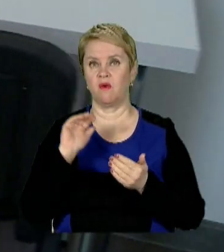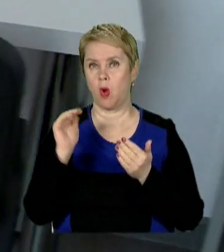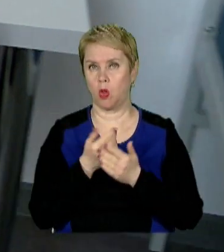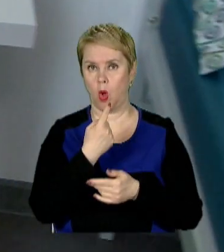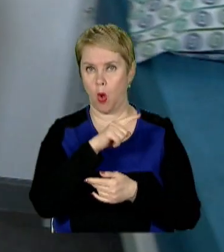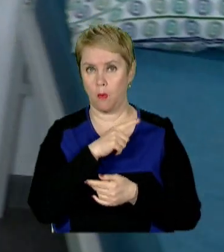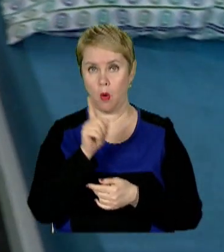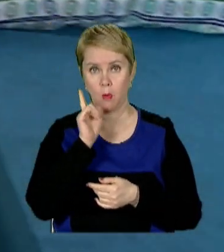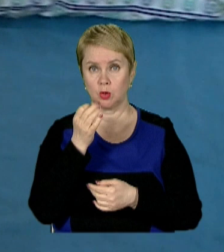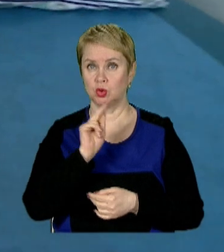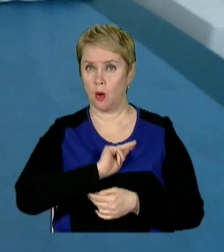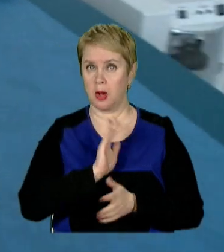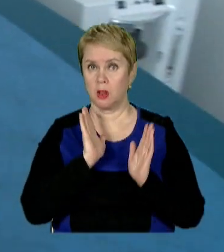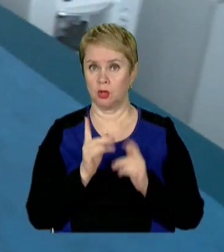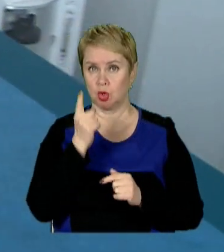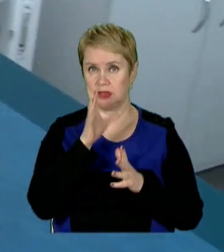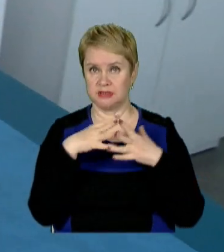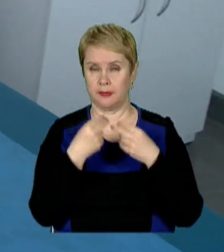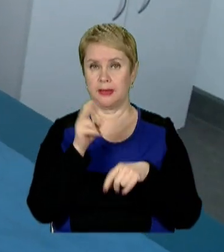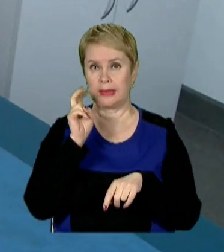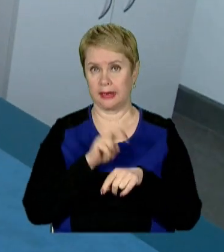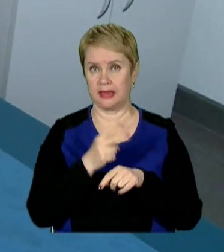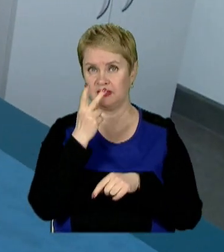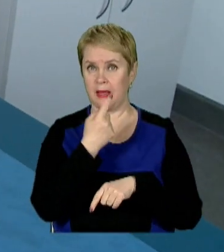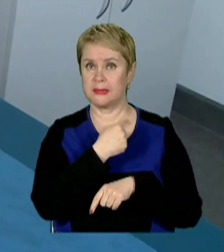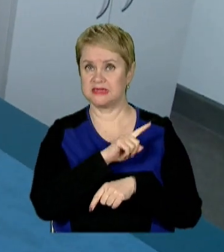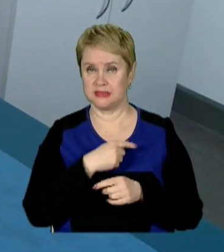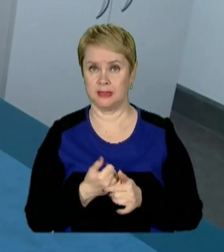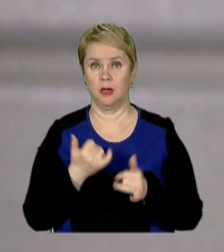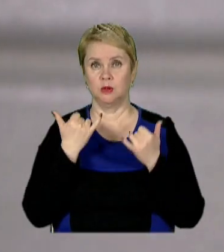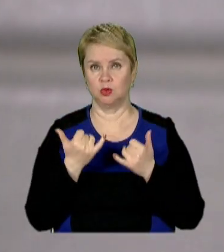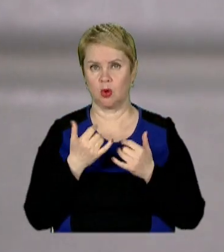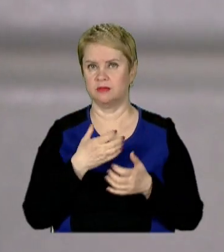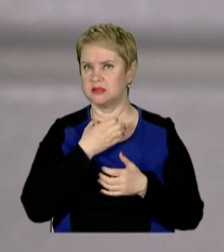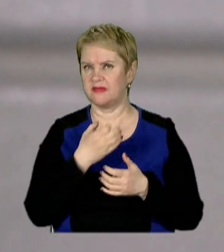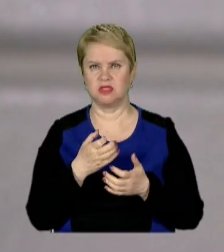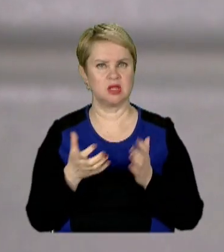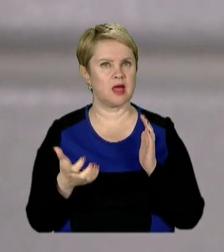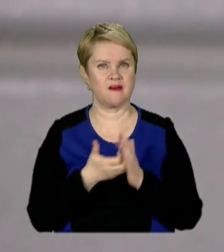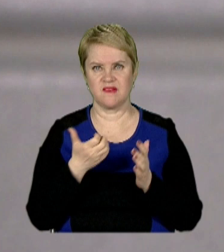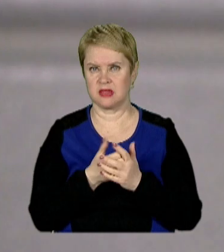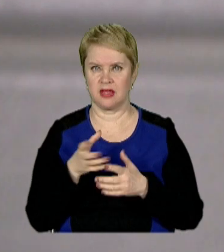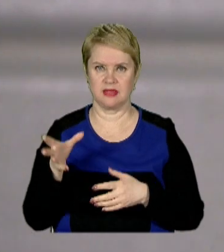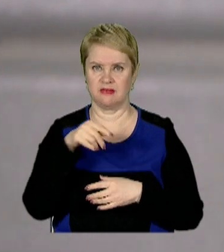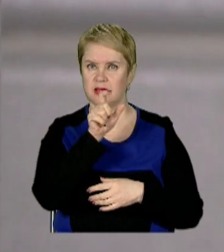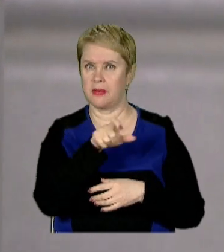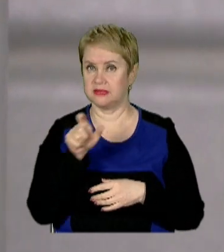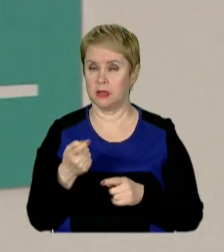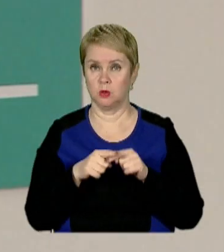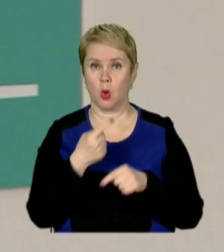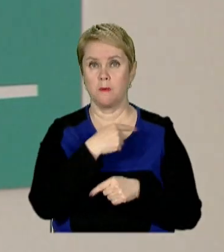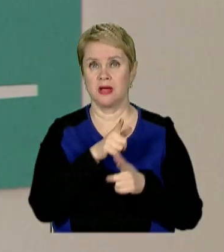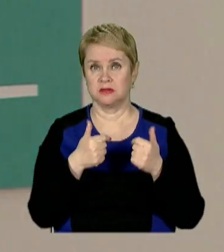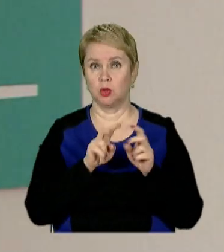амбулаторії поки що працює лише один сімейний лікар та дві медсестри. Цього катастрофічно не вистачає на усіх пацієнтів, тож